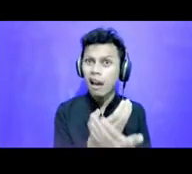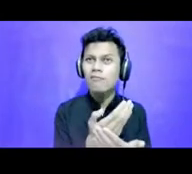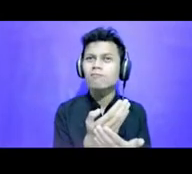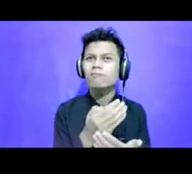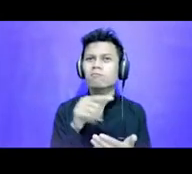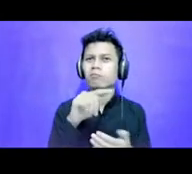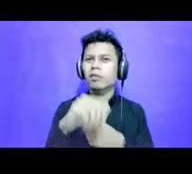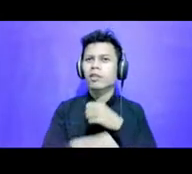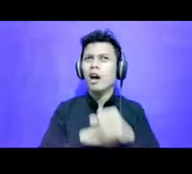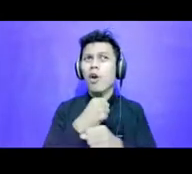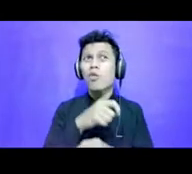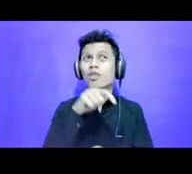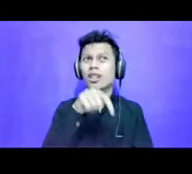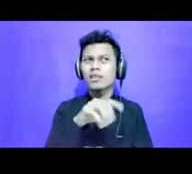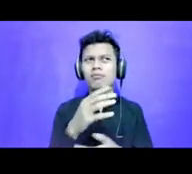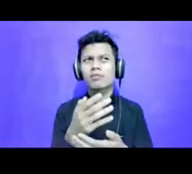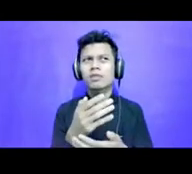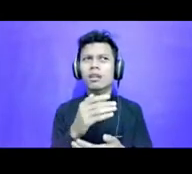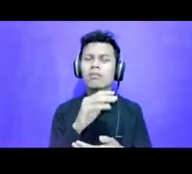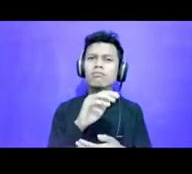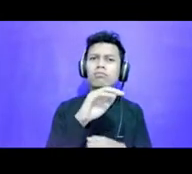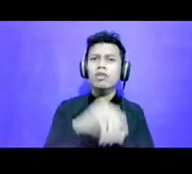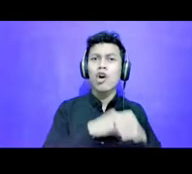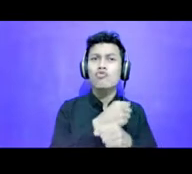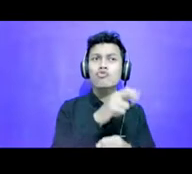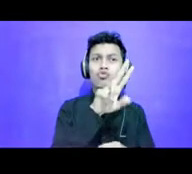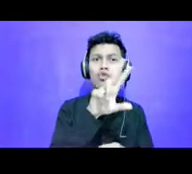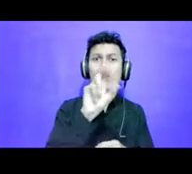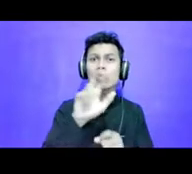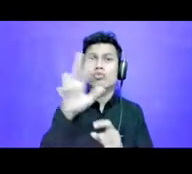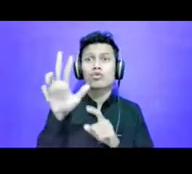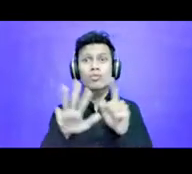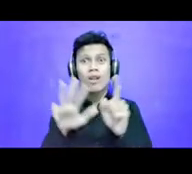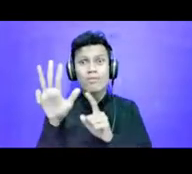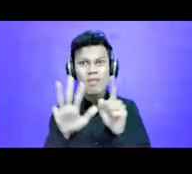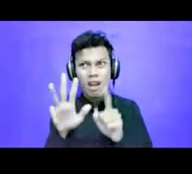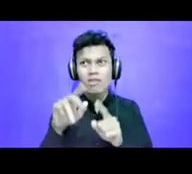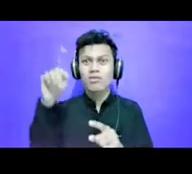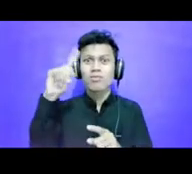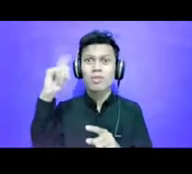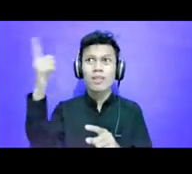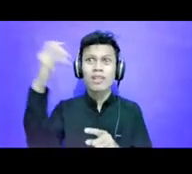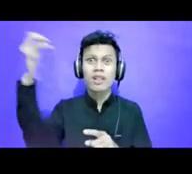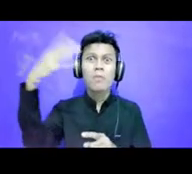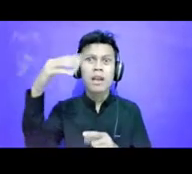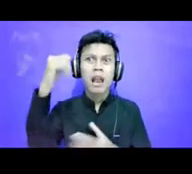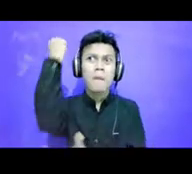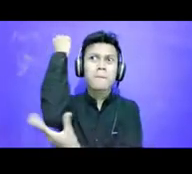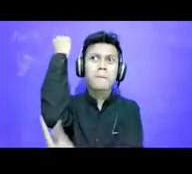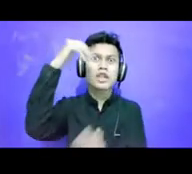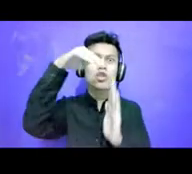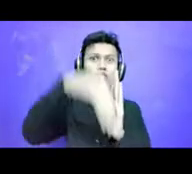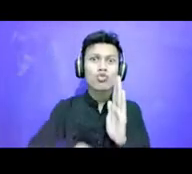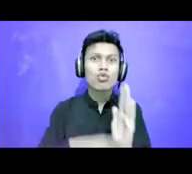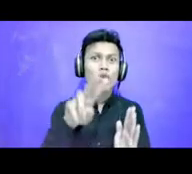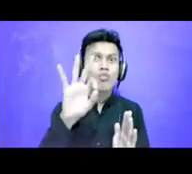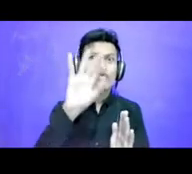sepertinya tahun 2019 Ketika pemerintah mengklaim angka kemiskinan itu turun sampai 20%